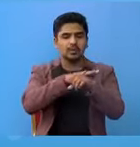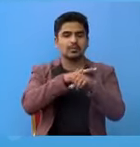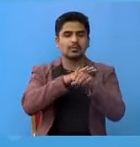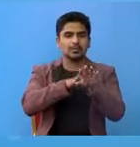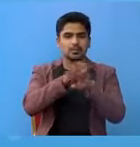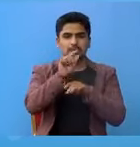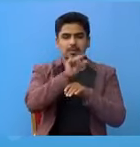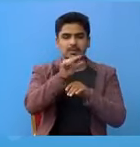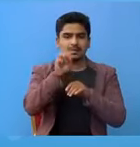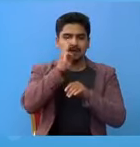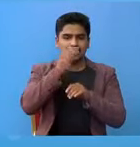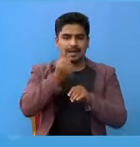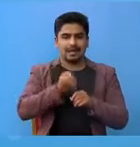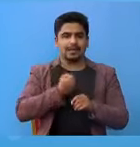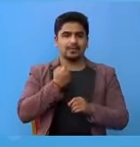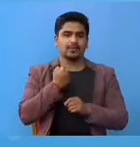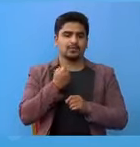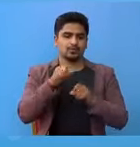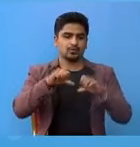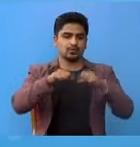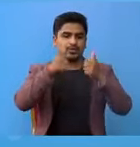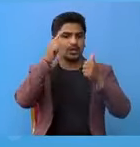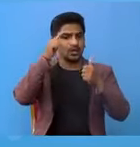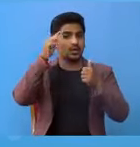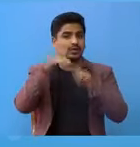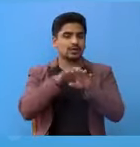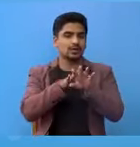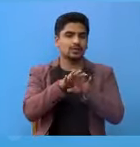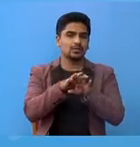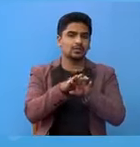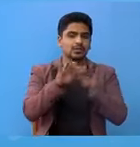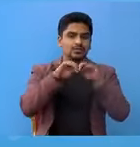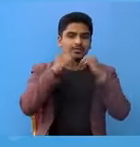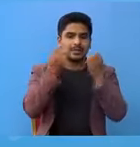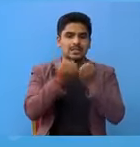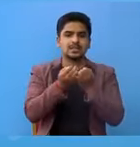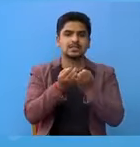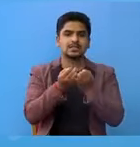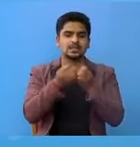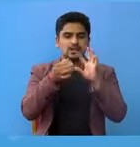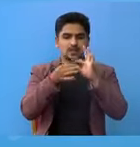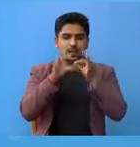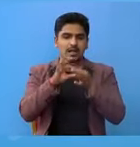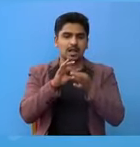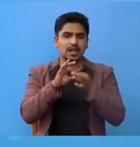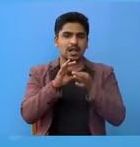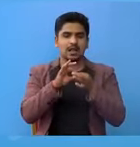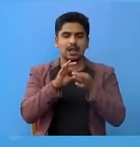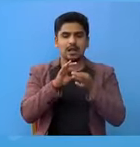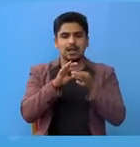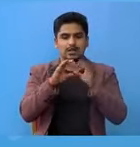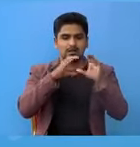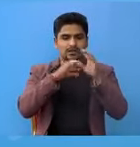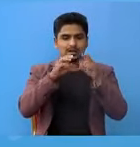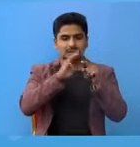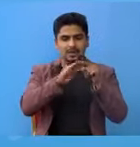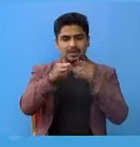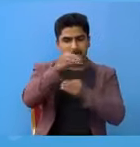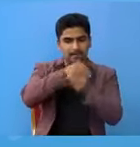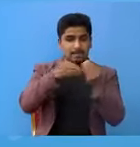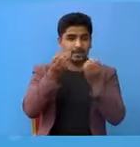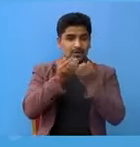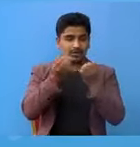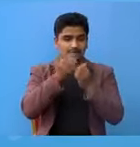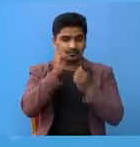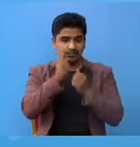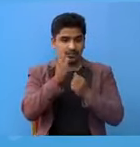का आफना सफलता का कथा हरू सामाजिक संजाल संचार माद्देम मा बाढ़ने गरू